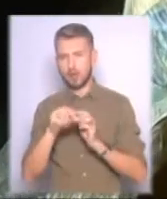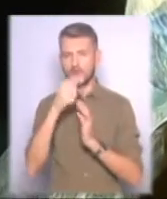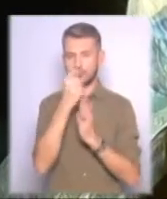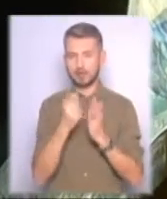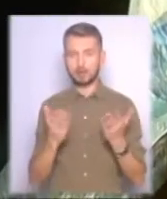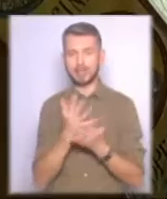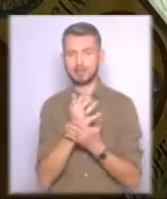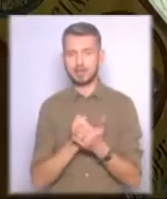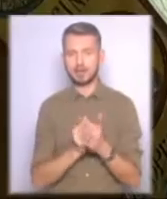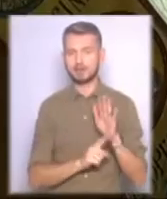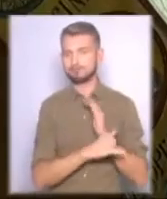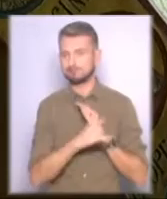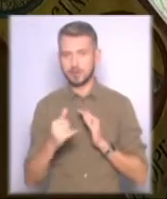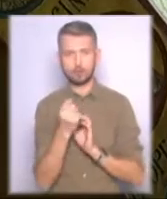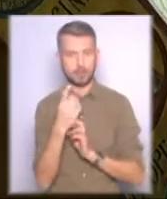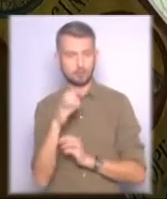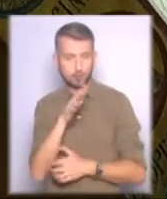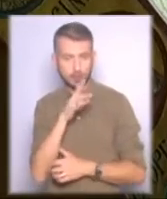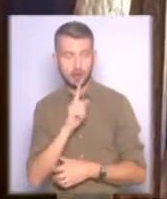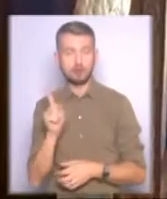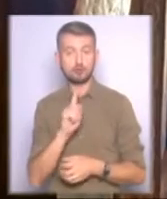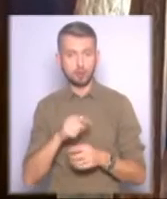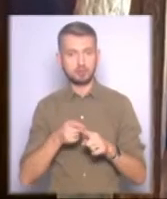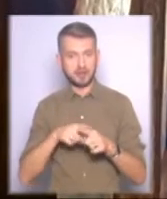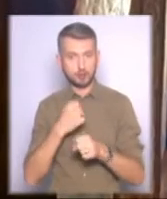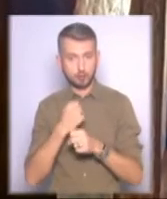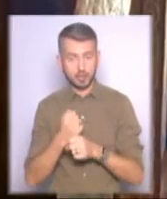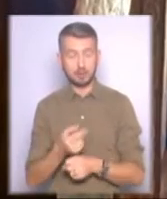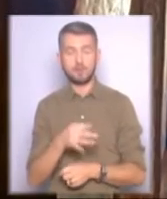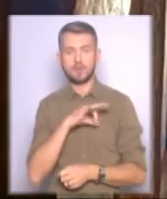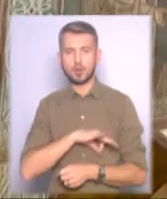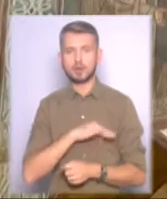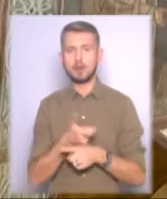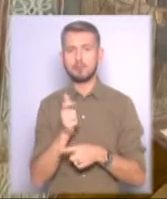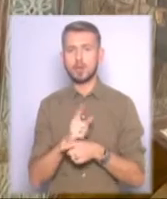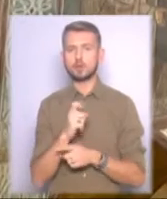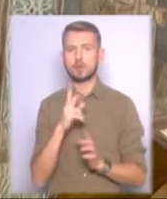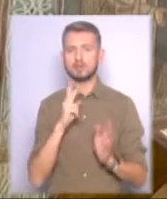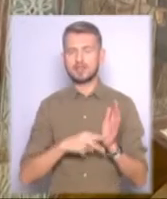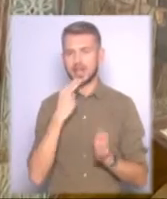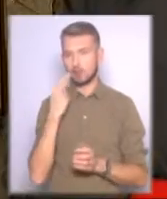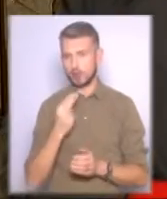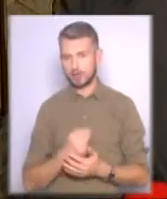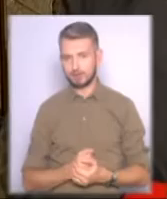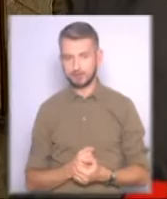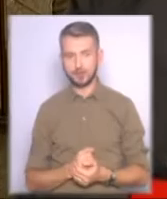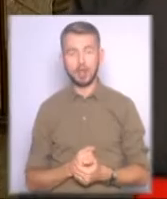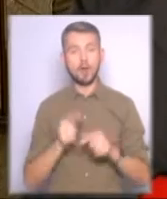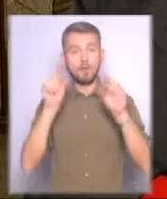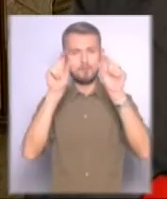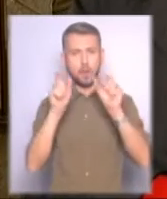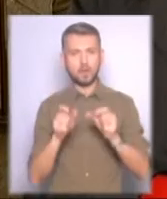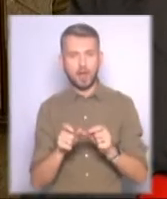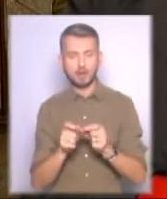11 століття. Аби створити шедевральні зображення, мистери використали понад 170 відтінків та кольорів. Мозаїки збереглося